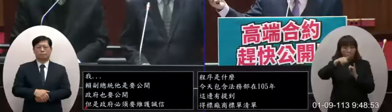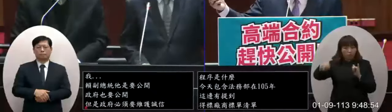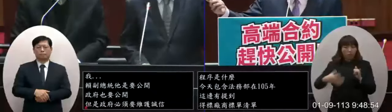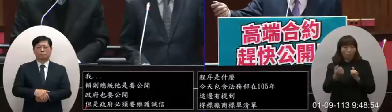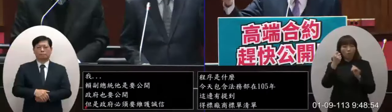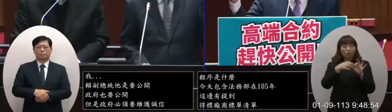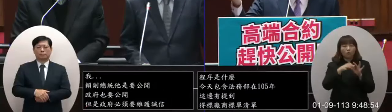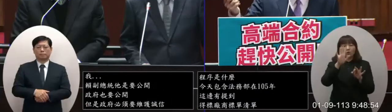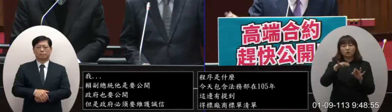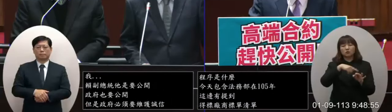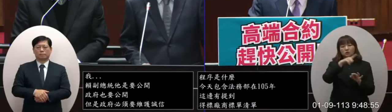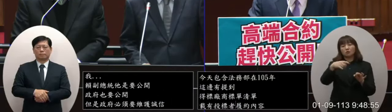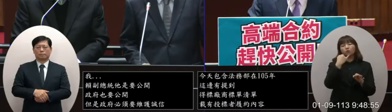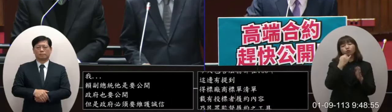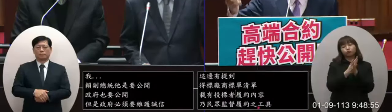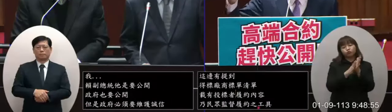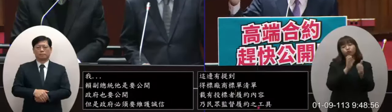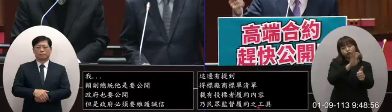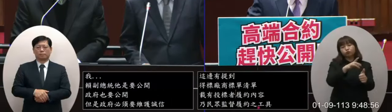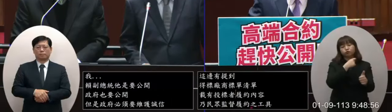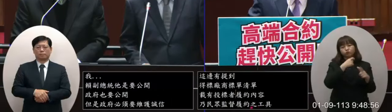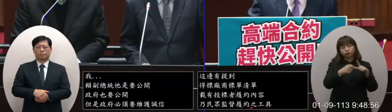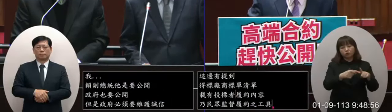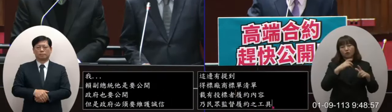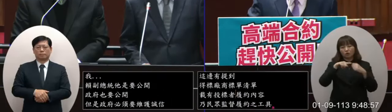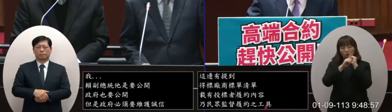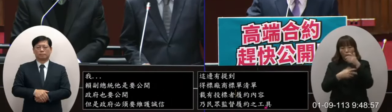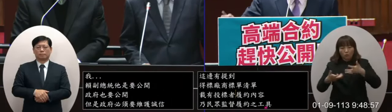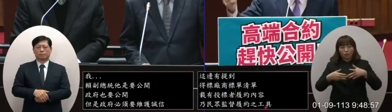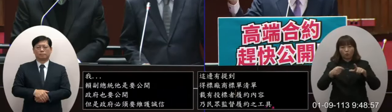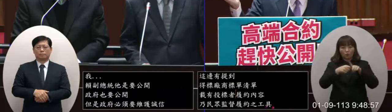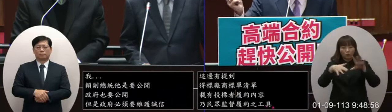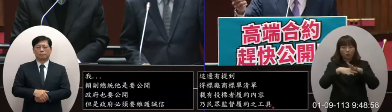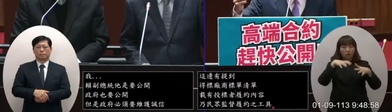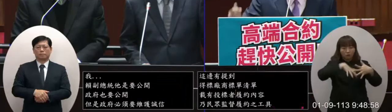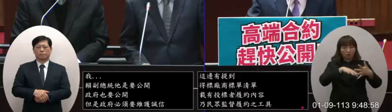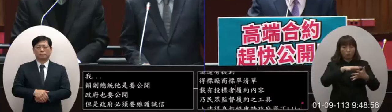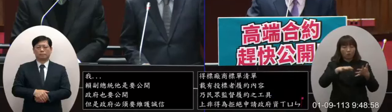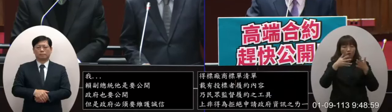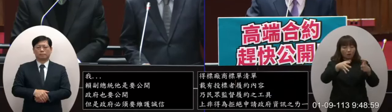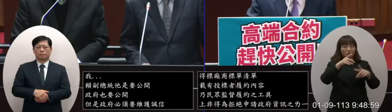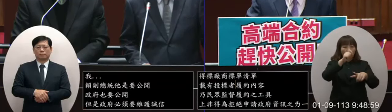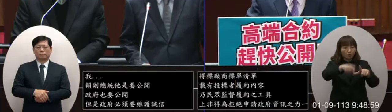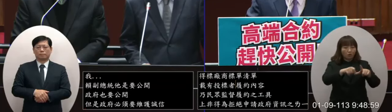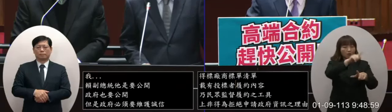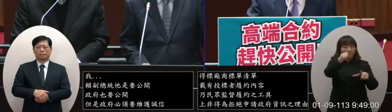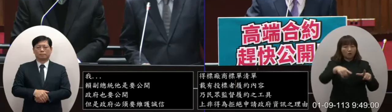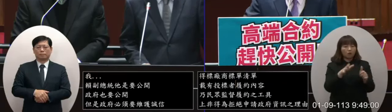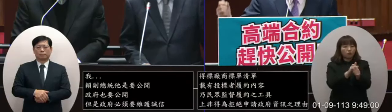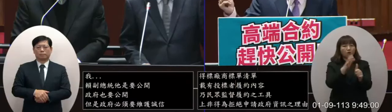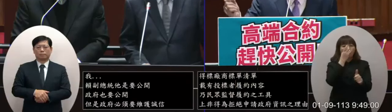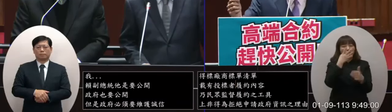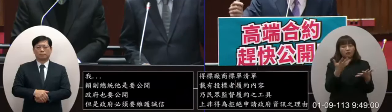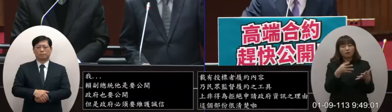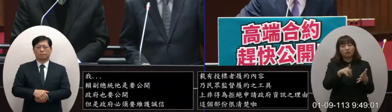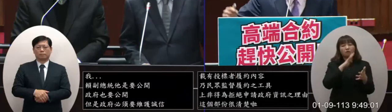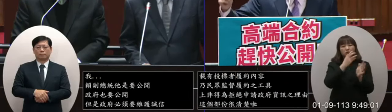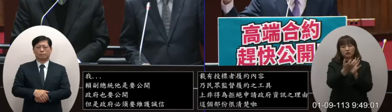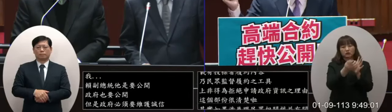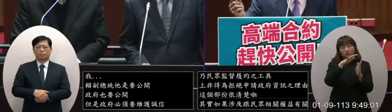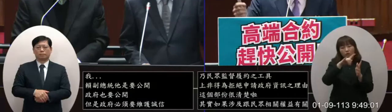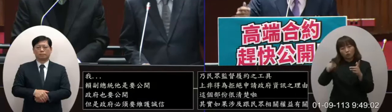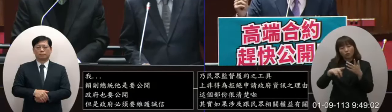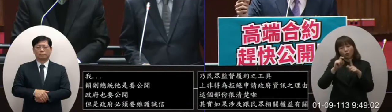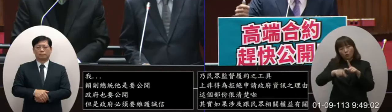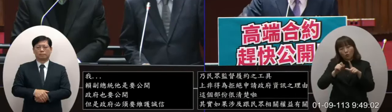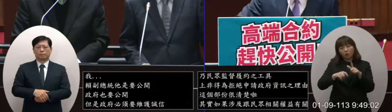相關權益有關的你是可以要求大家啦法務部已經函視啦難道完全對高端公司都沒有相關的約束力難道一間公